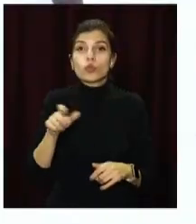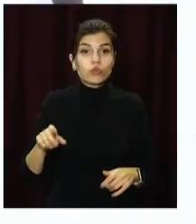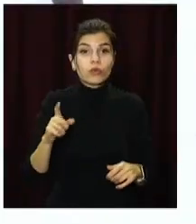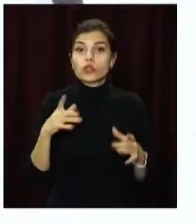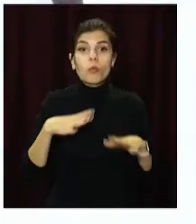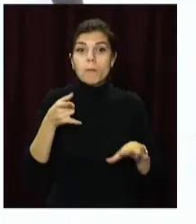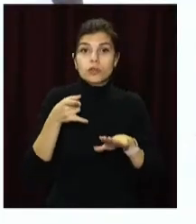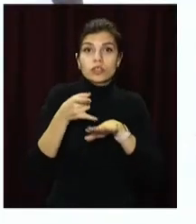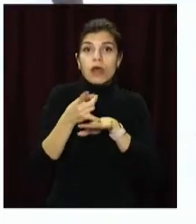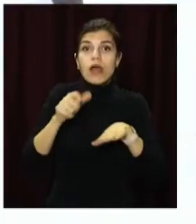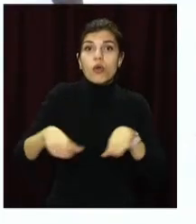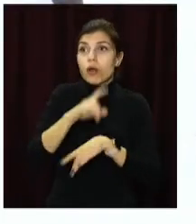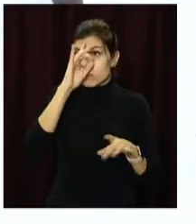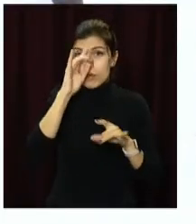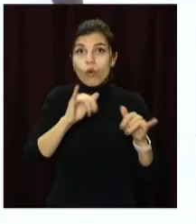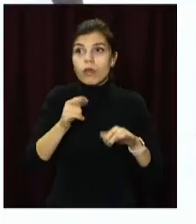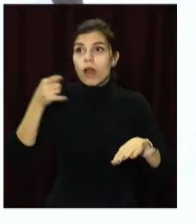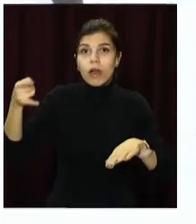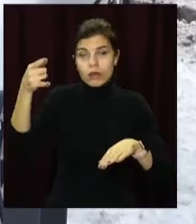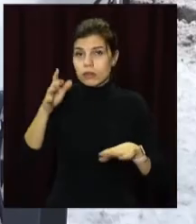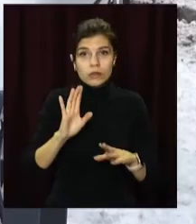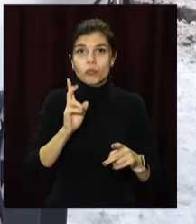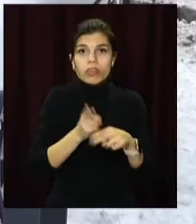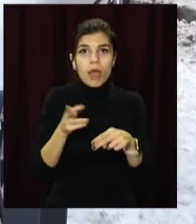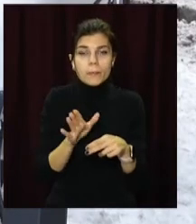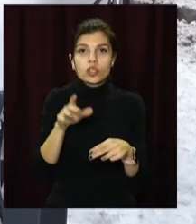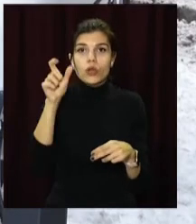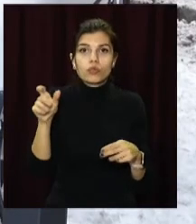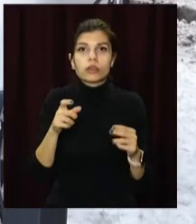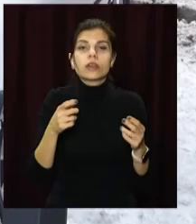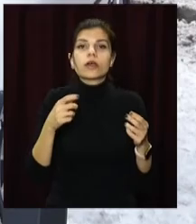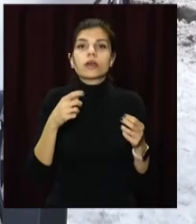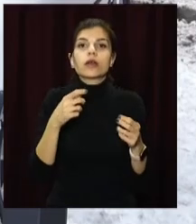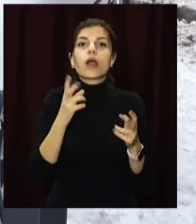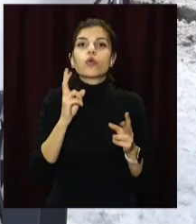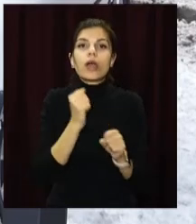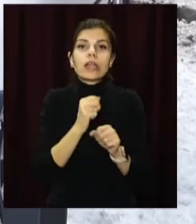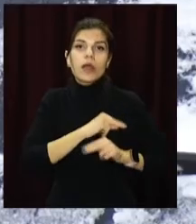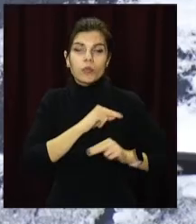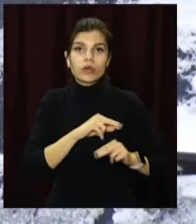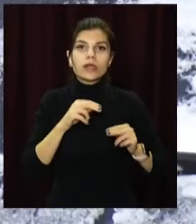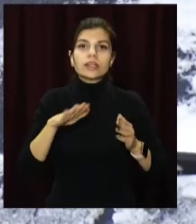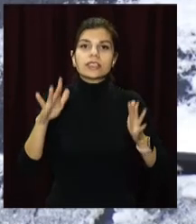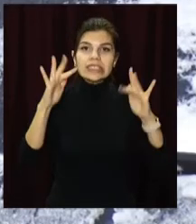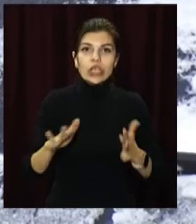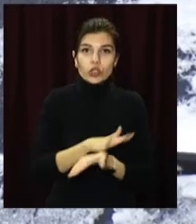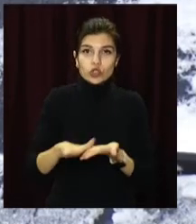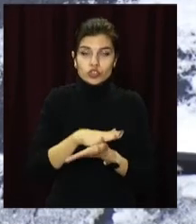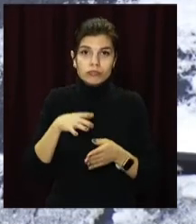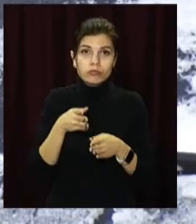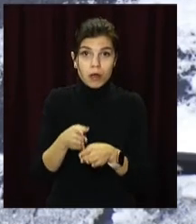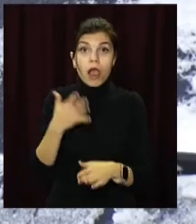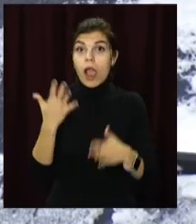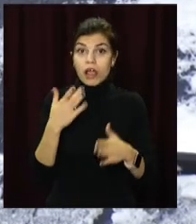ставили свої автівки на дорогах та тротуарах. І не заважали комунальній техніці розчищати сніг. Залишені будь-де машини комунальники